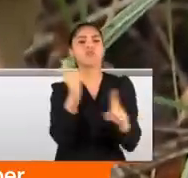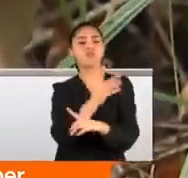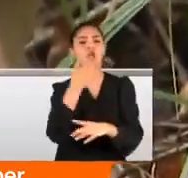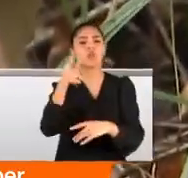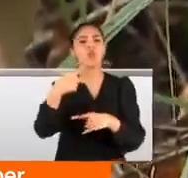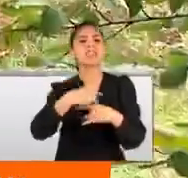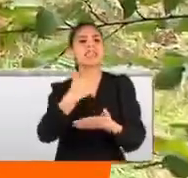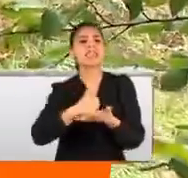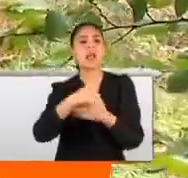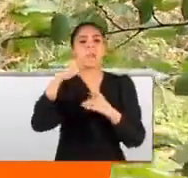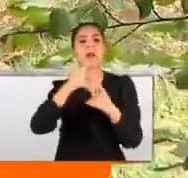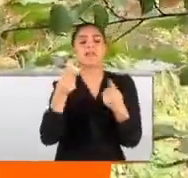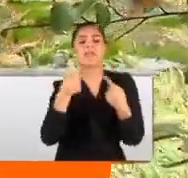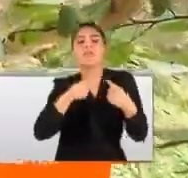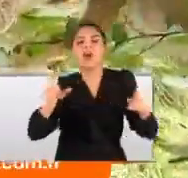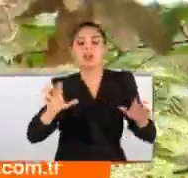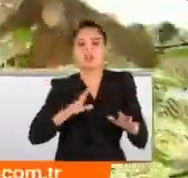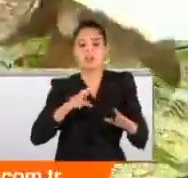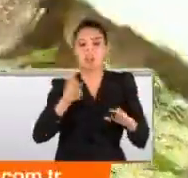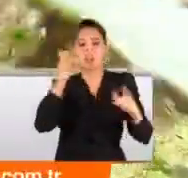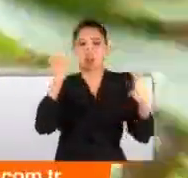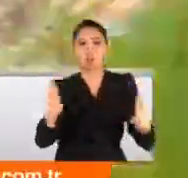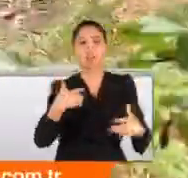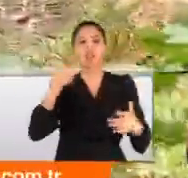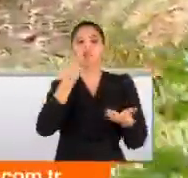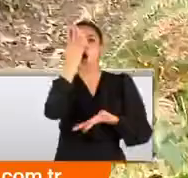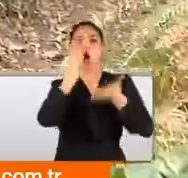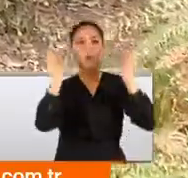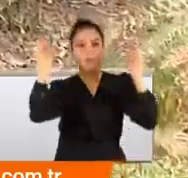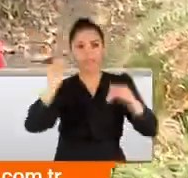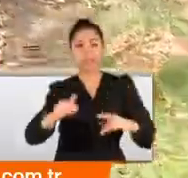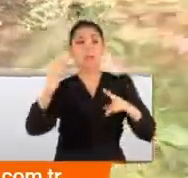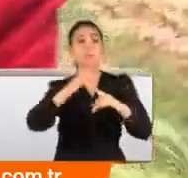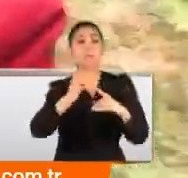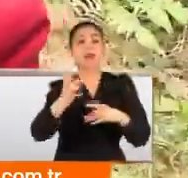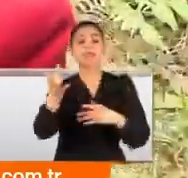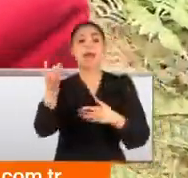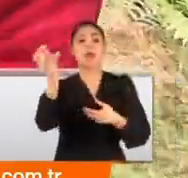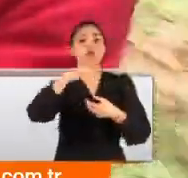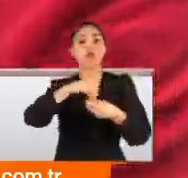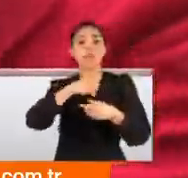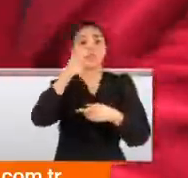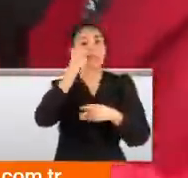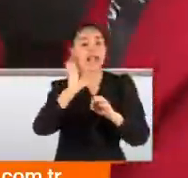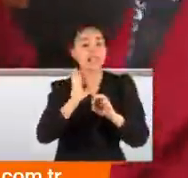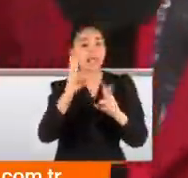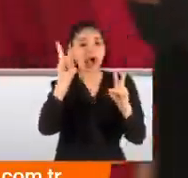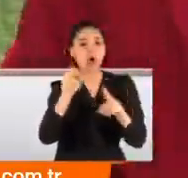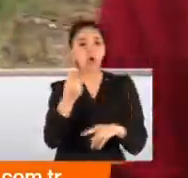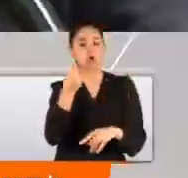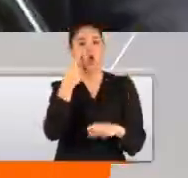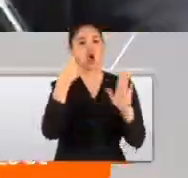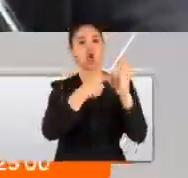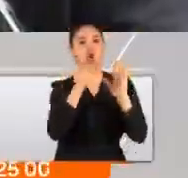zehirli mantar var. Polinesköy'deki bir ormana geldik ve mantar toplanırken neye dikkat etmeliyiz onları göstereceğiz